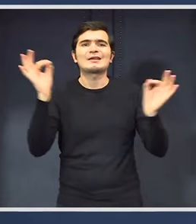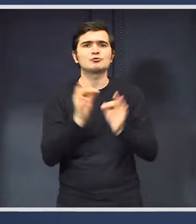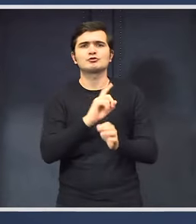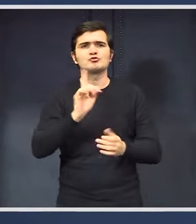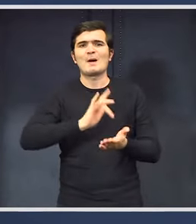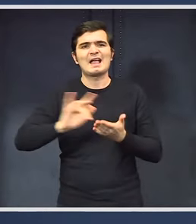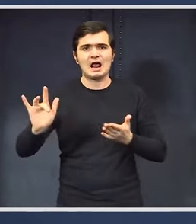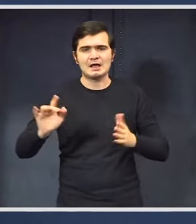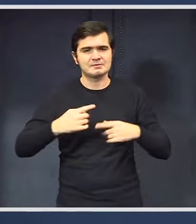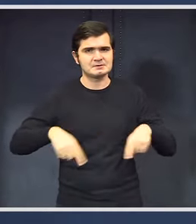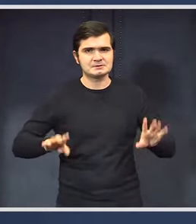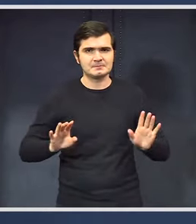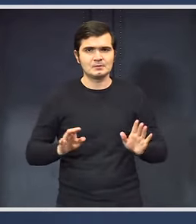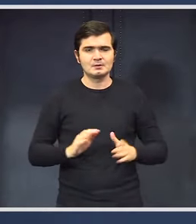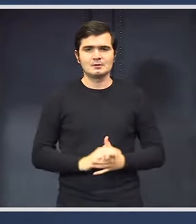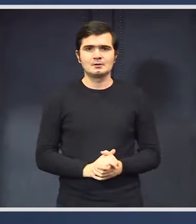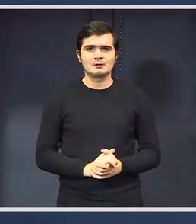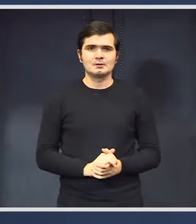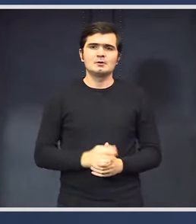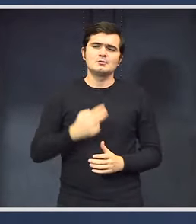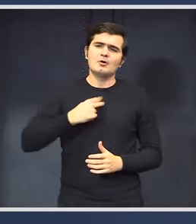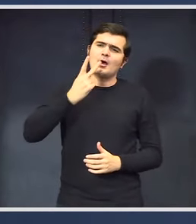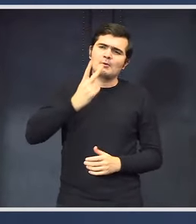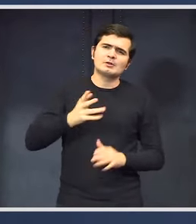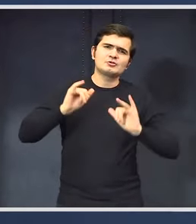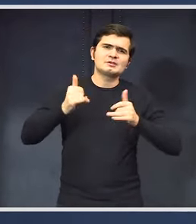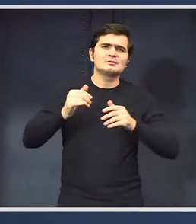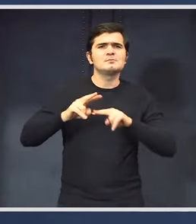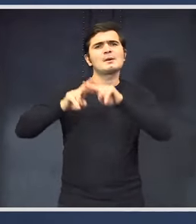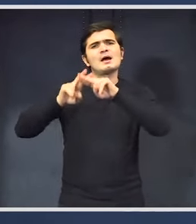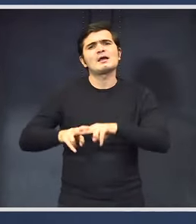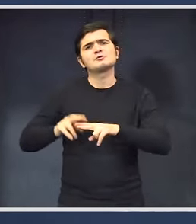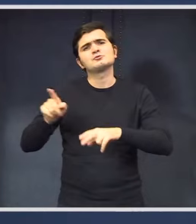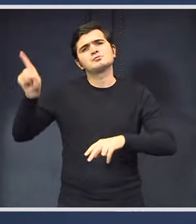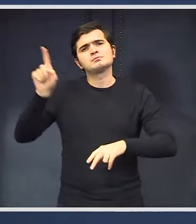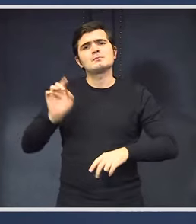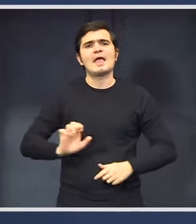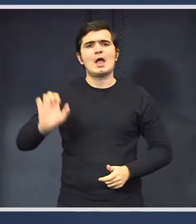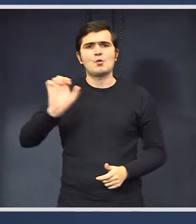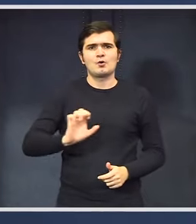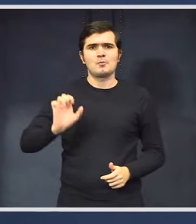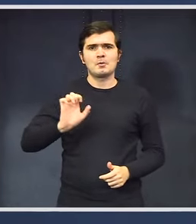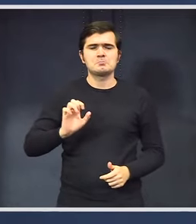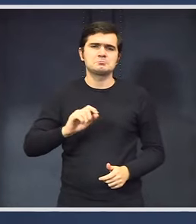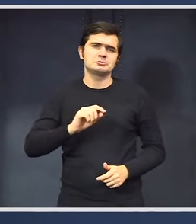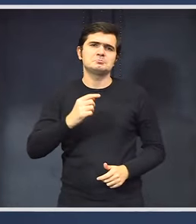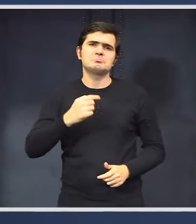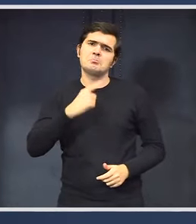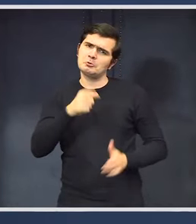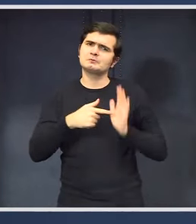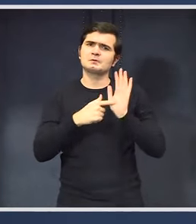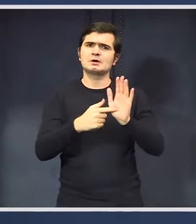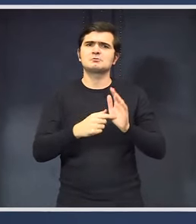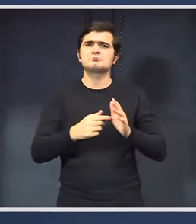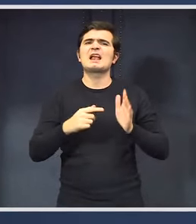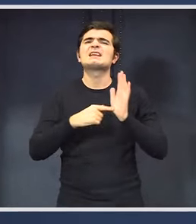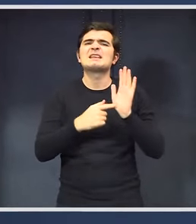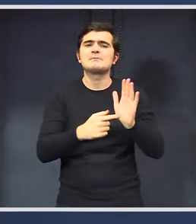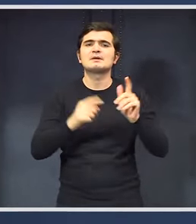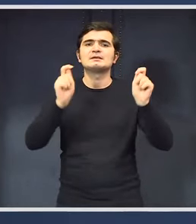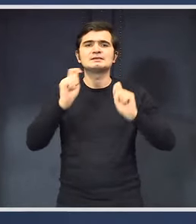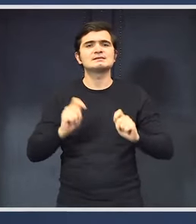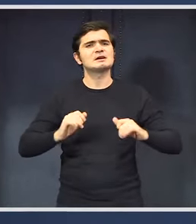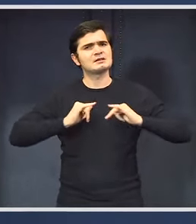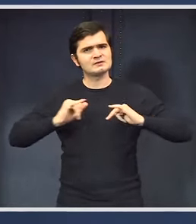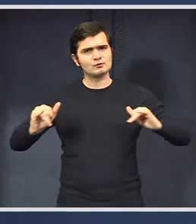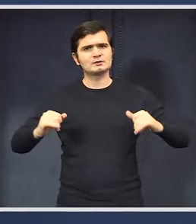Eu nu văd aici un capăt de țară și m-am uitat și la ce sunt în restul Europei și aș putea să dau o exemplu, câteva exemple. Țări dezvoltate,